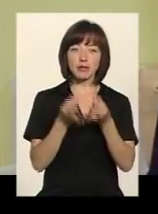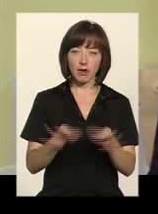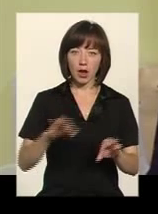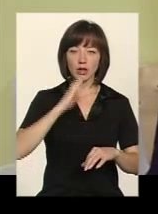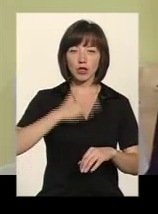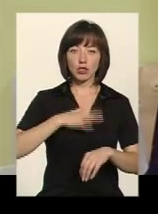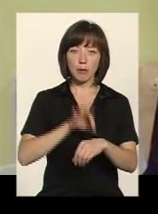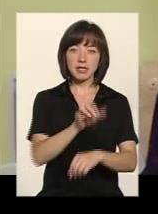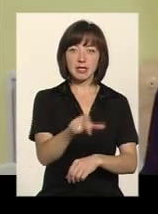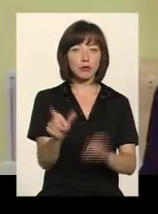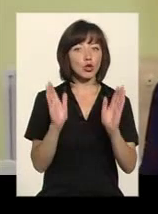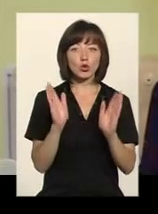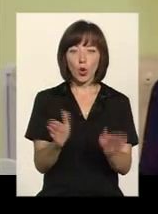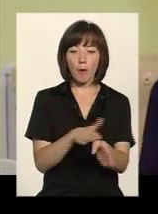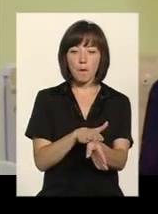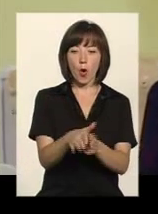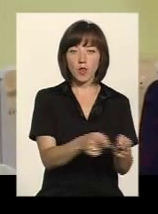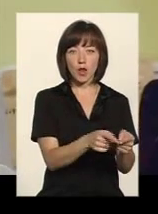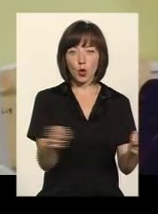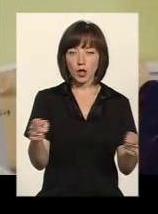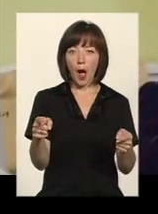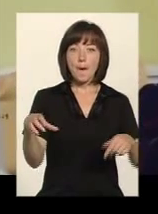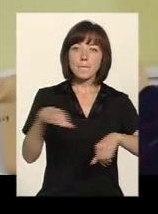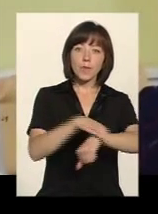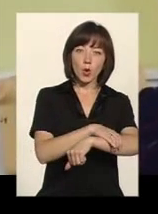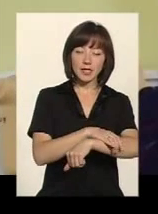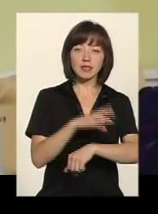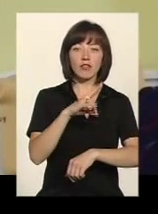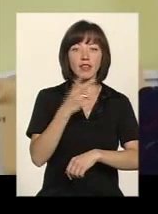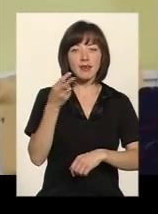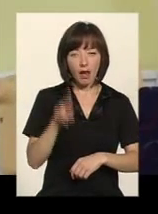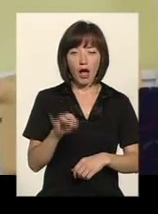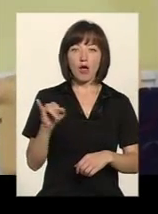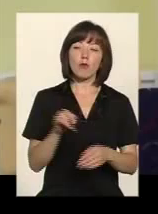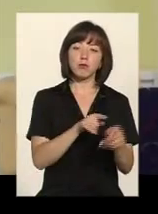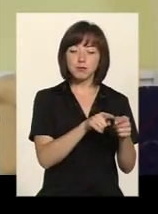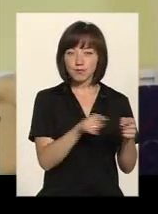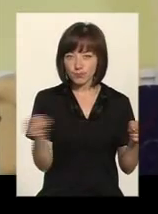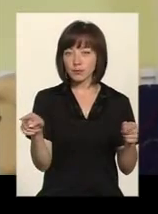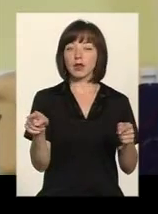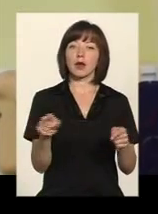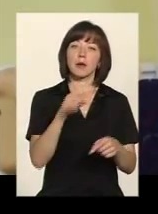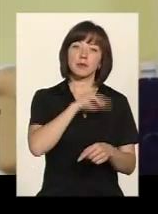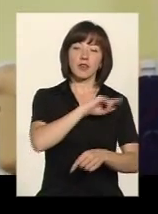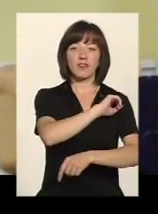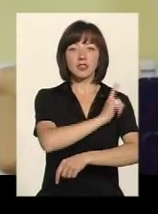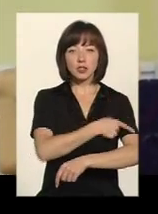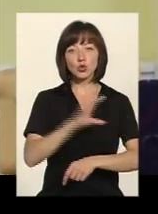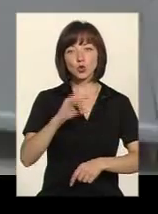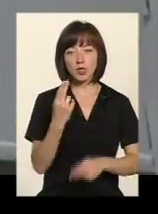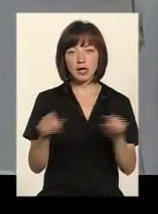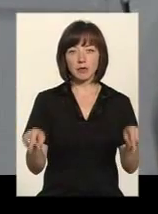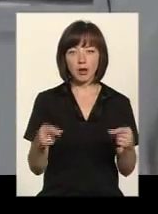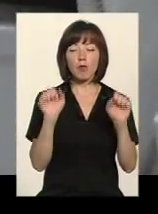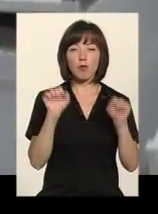нашим пациентам не тільки пройти полний курс протезування, але і полний курс фізично-психологічно-соціальній реабілитції для того,